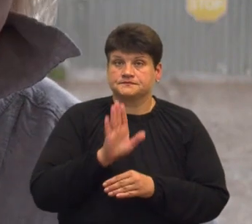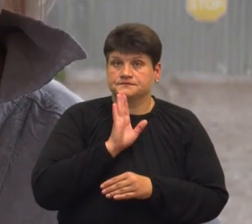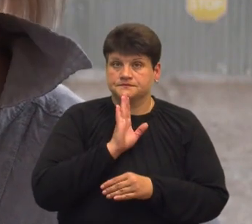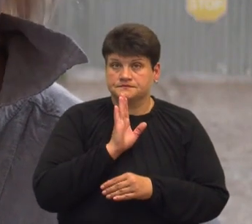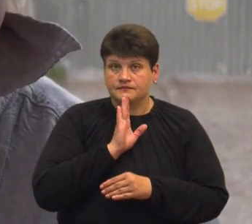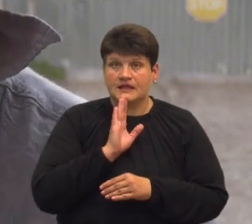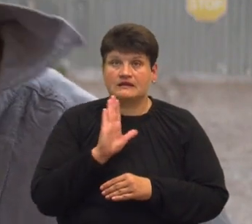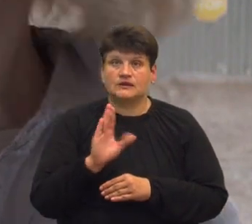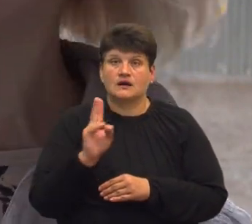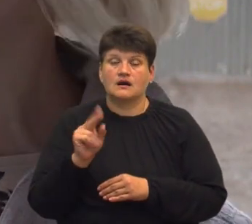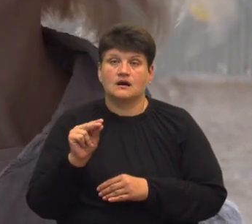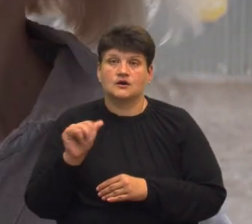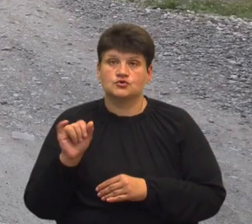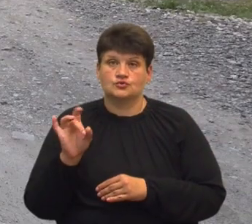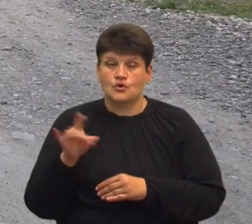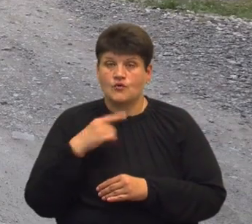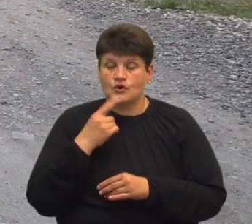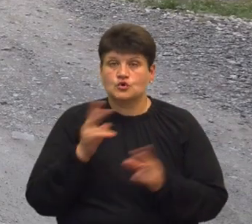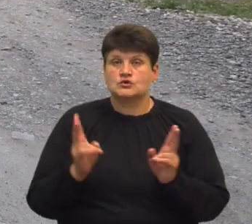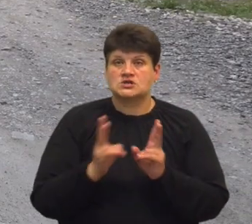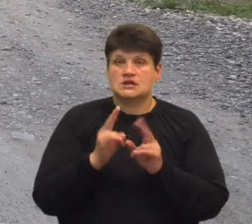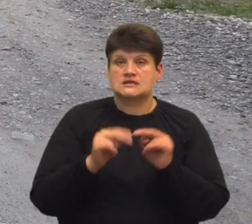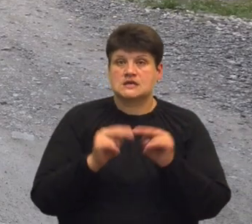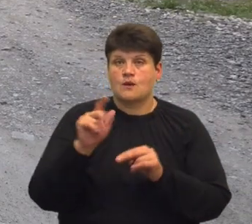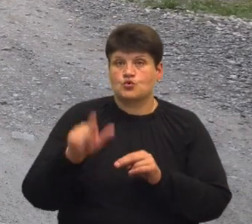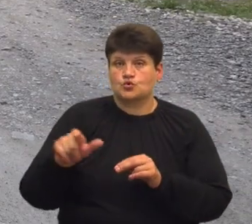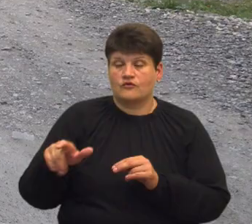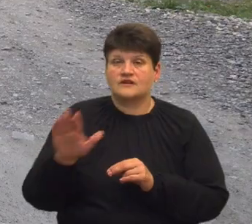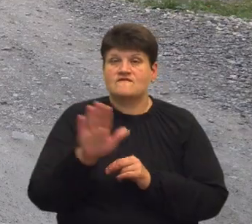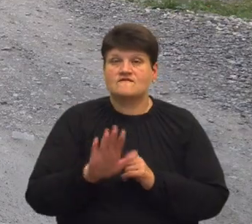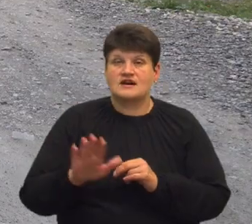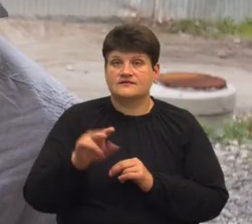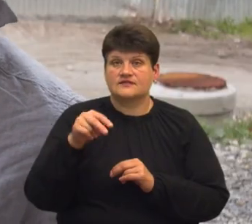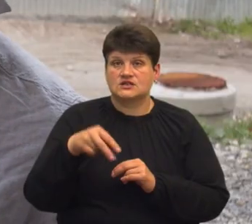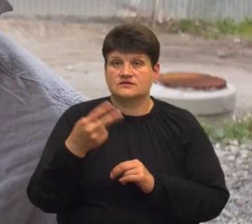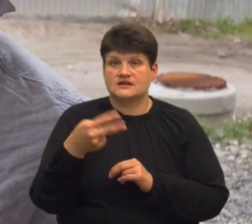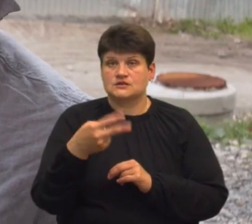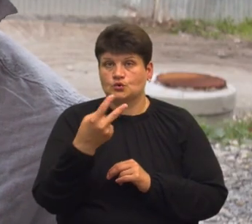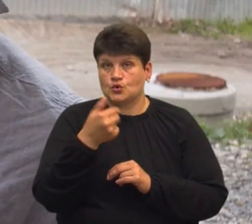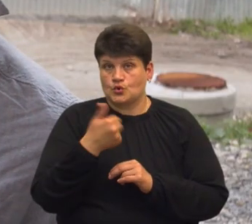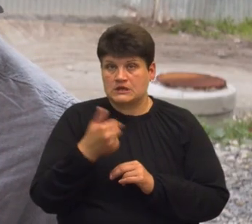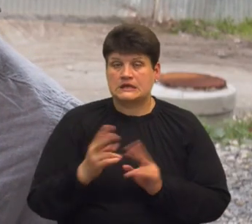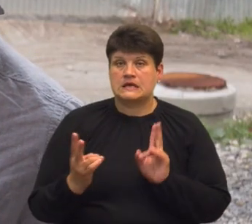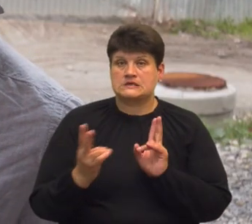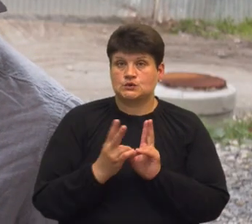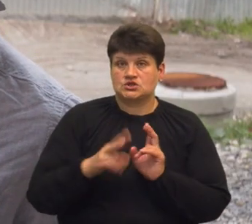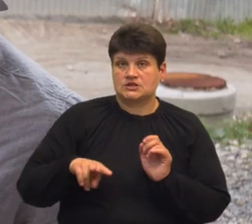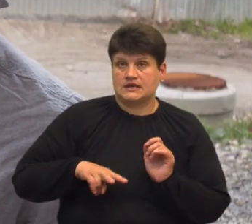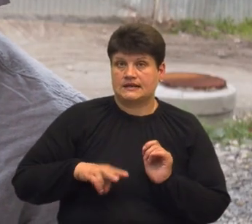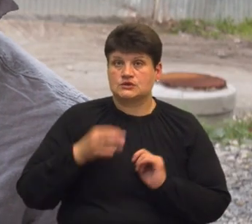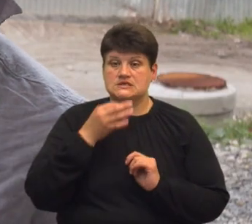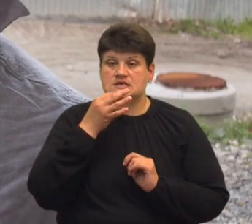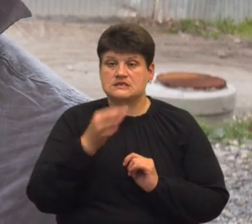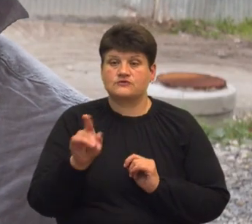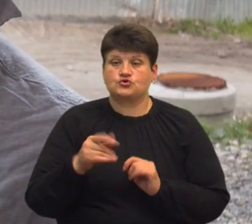Качур каже, зустрічалися з забудовником у вересні 2022 року. На зустрічі директор сказав, що